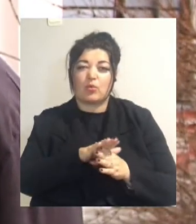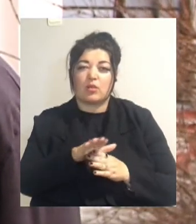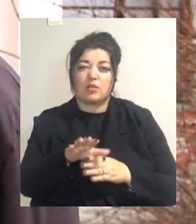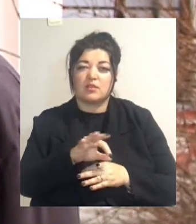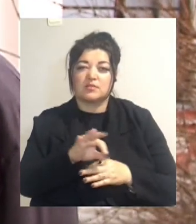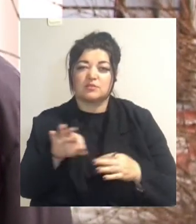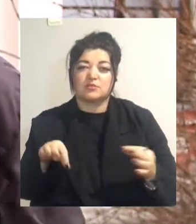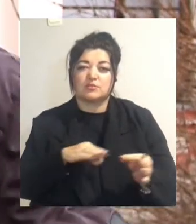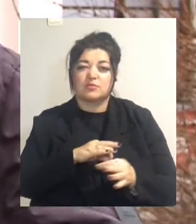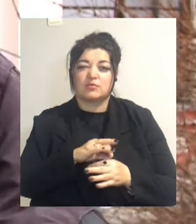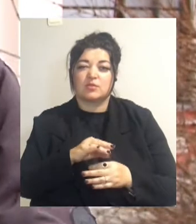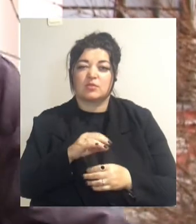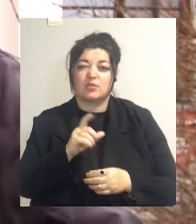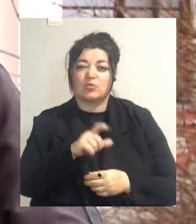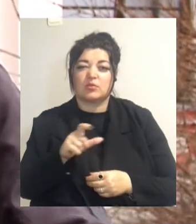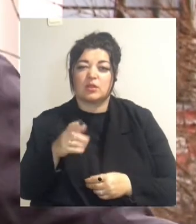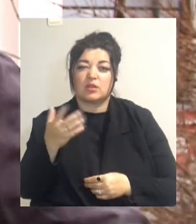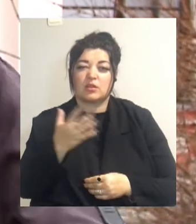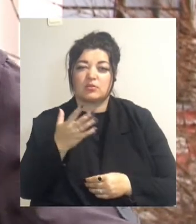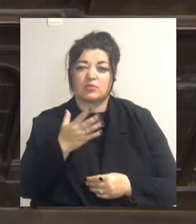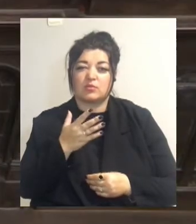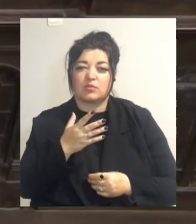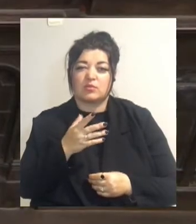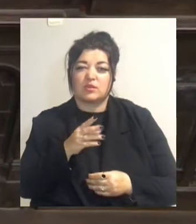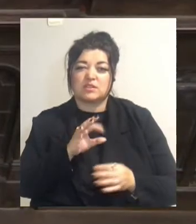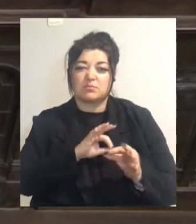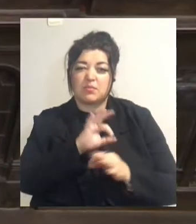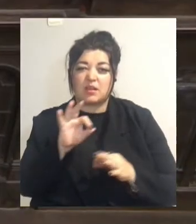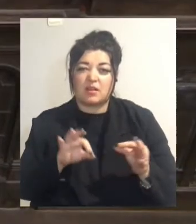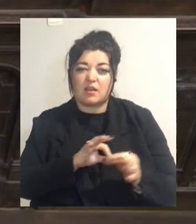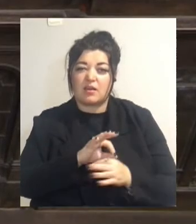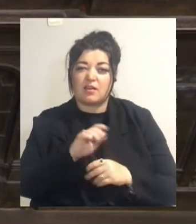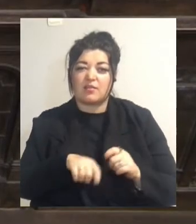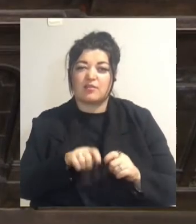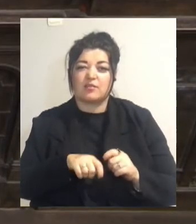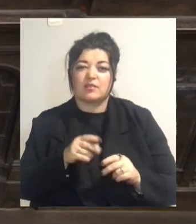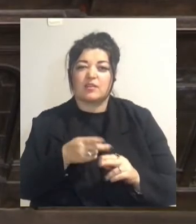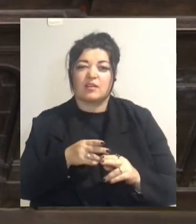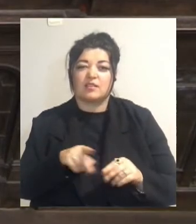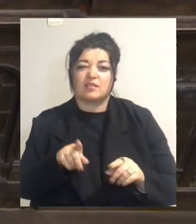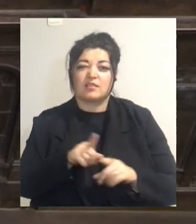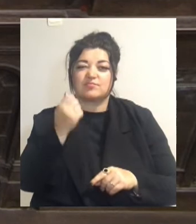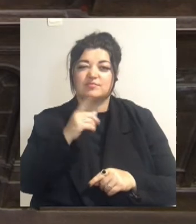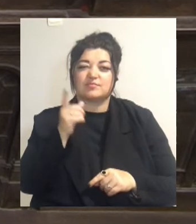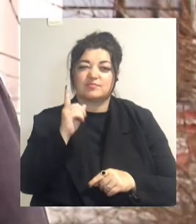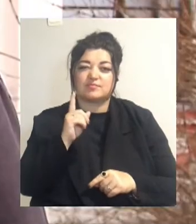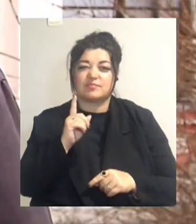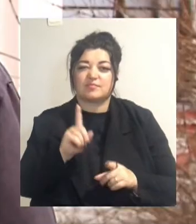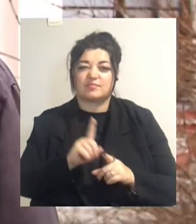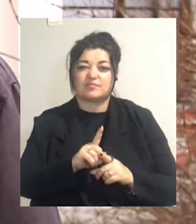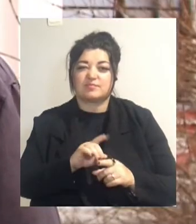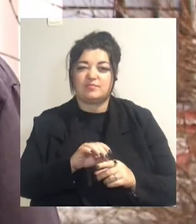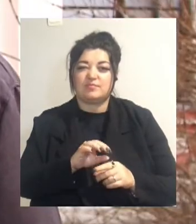людей, які з рулетками ходять і заміряють це все. Це такий старий древній устоявшийся метод, який